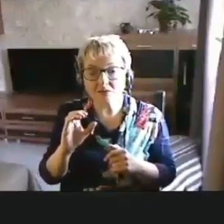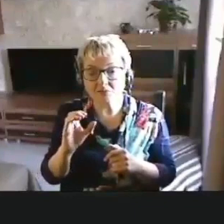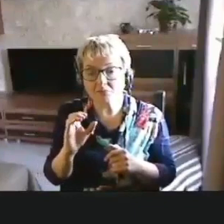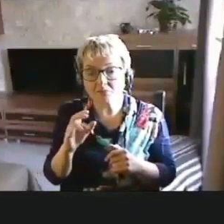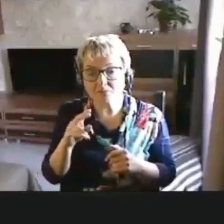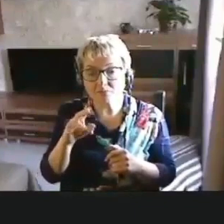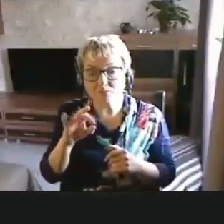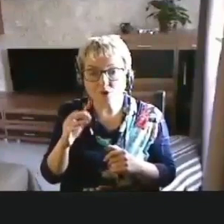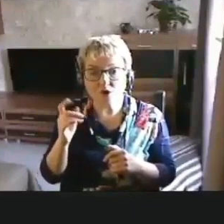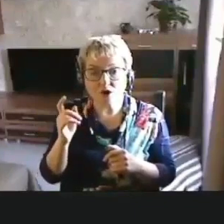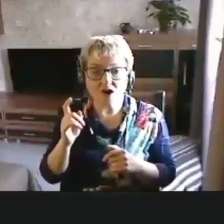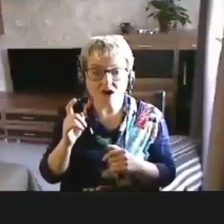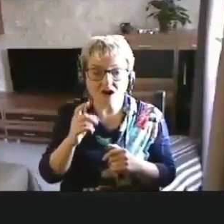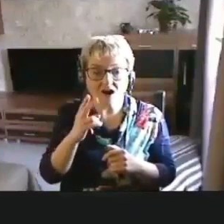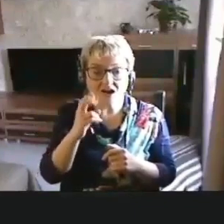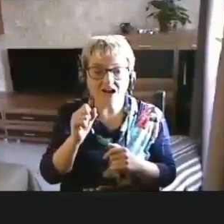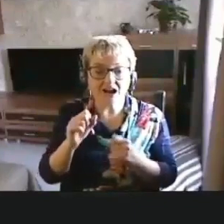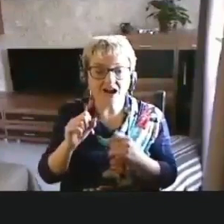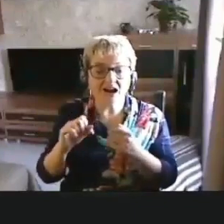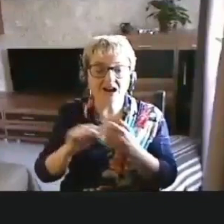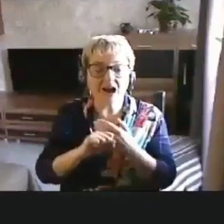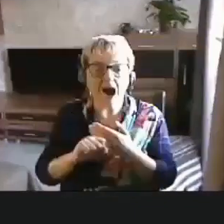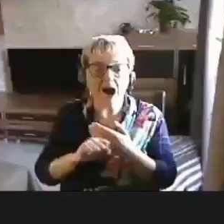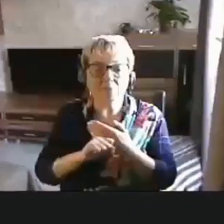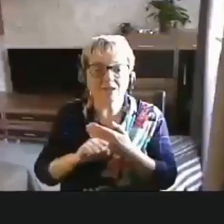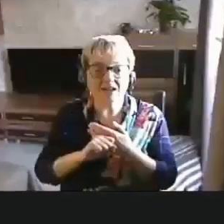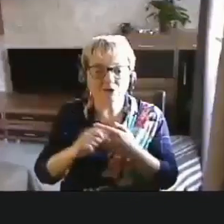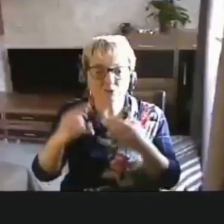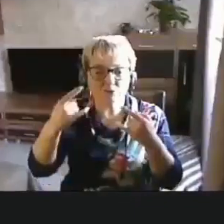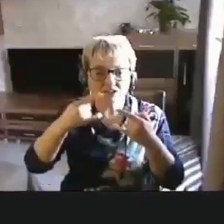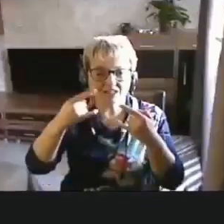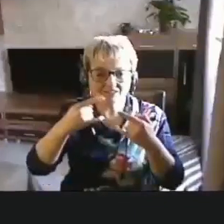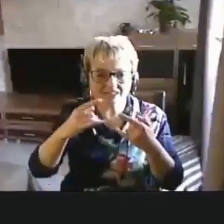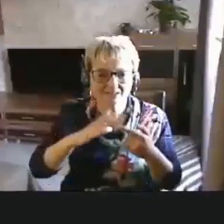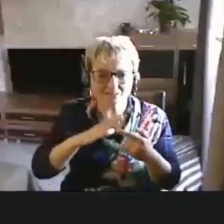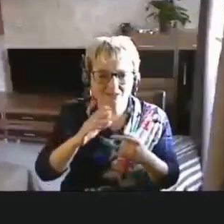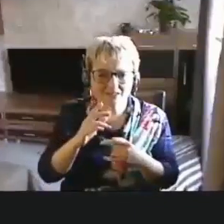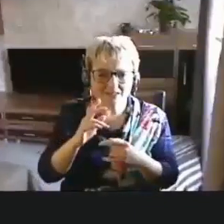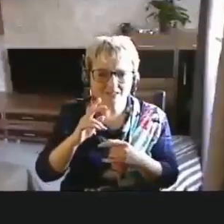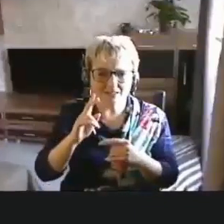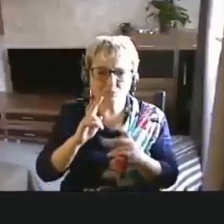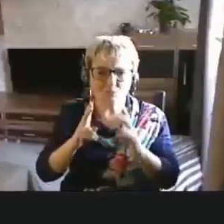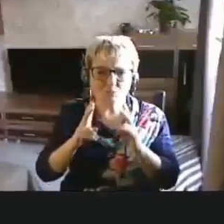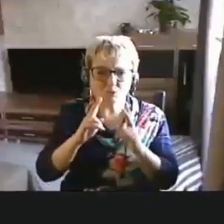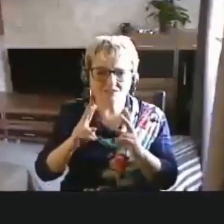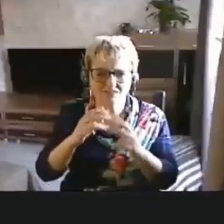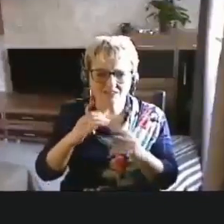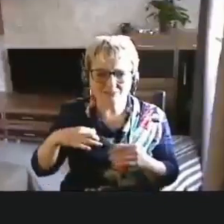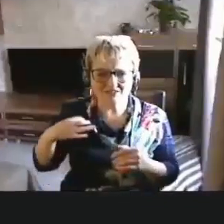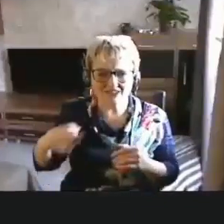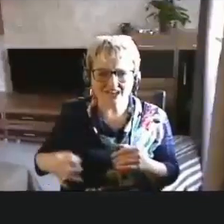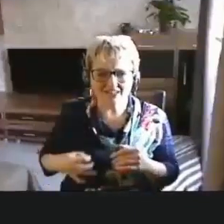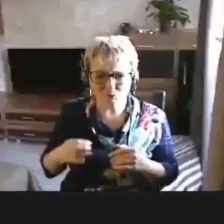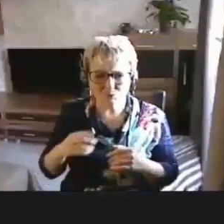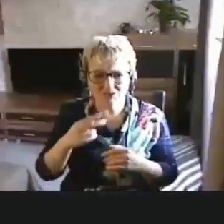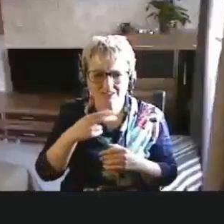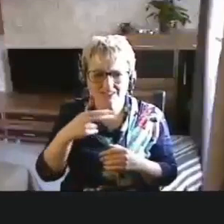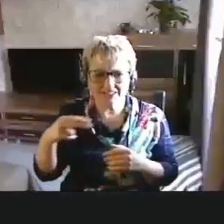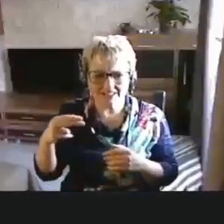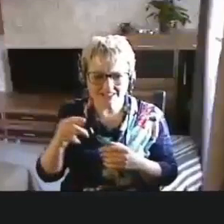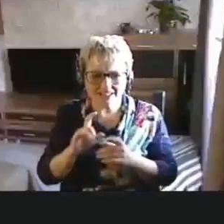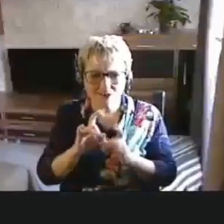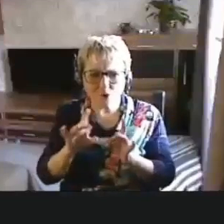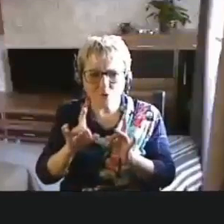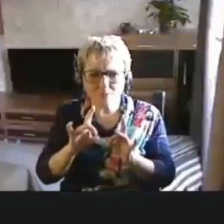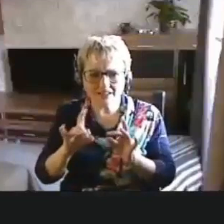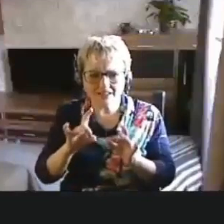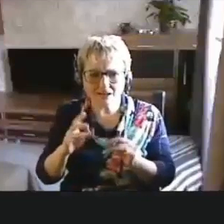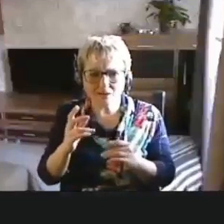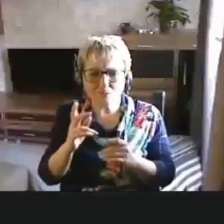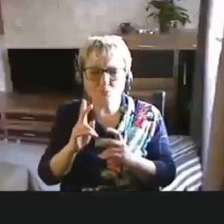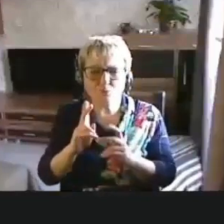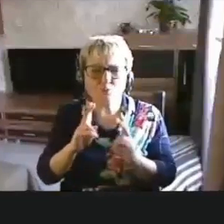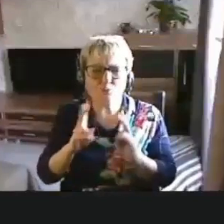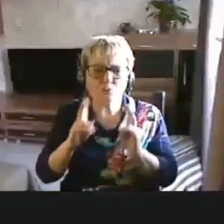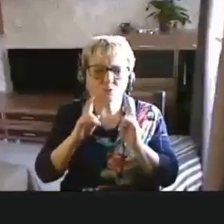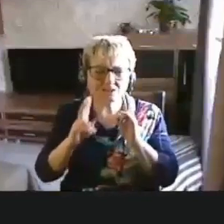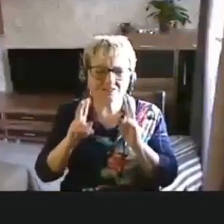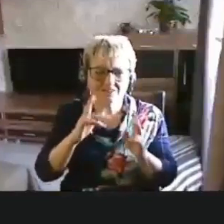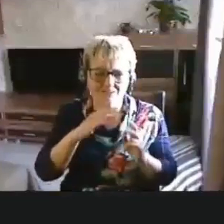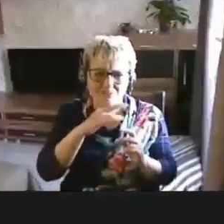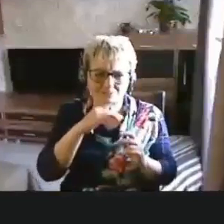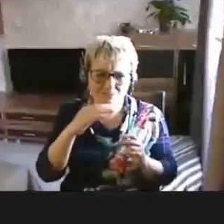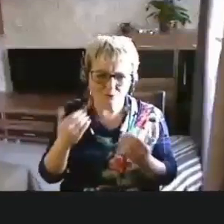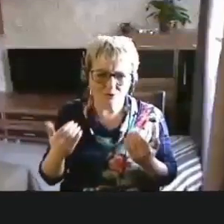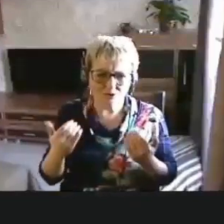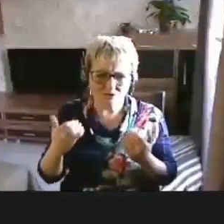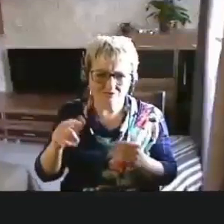по кабельному телевидению показывали французский, по-моему, мультфильм какой-то с тифлокоментарием, но вообще сейчас вот мультфильмов довольно много,